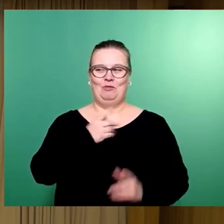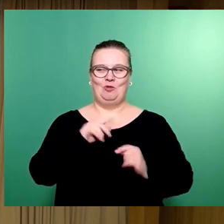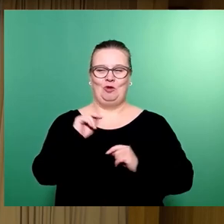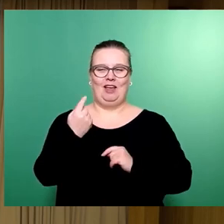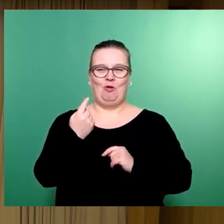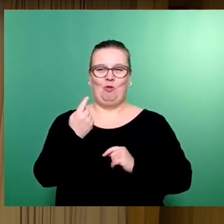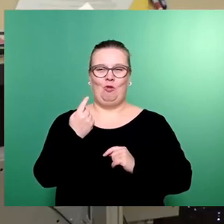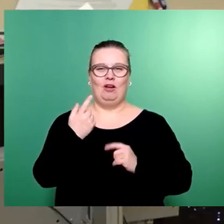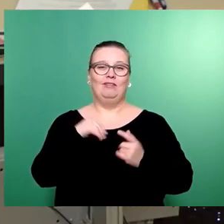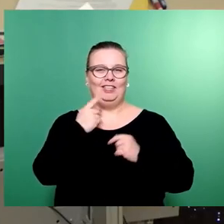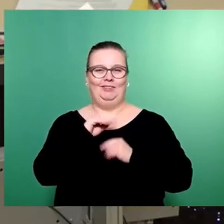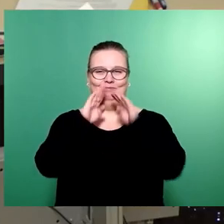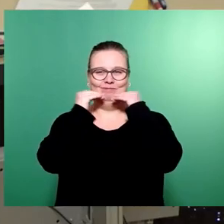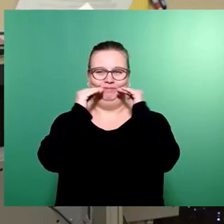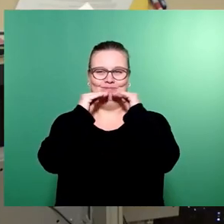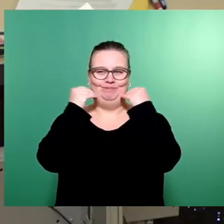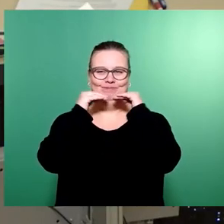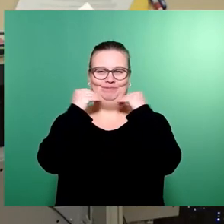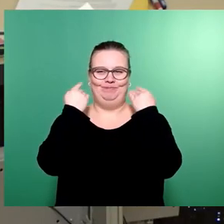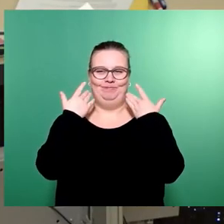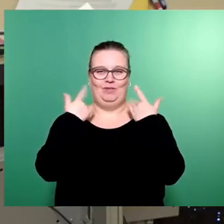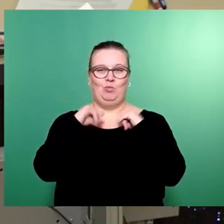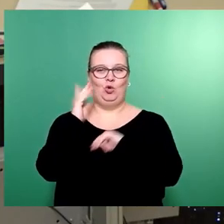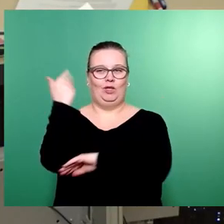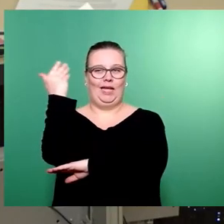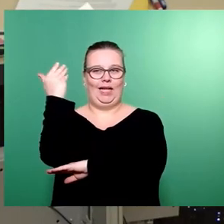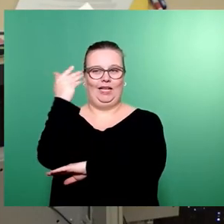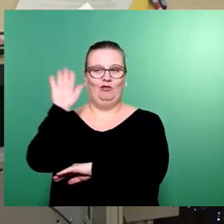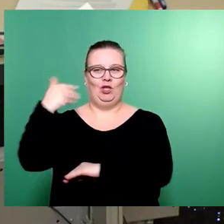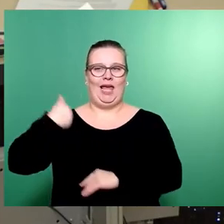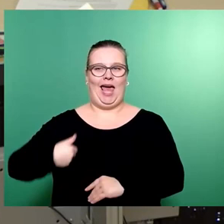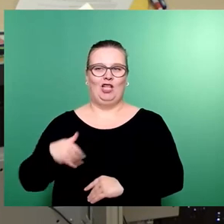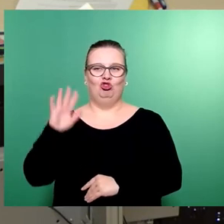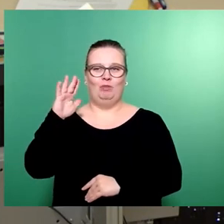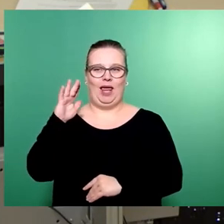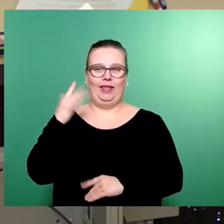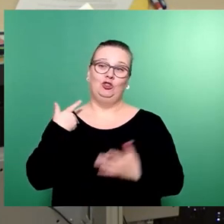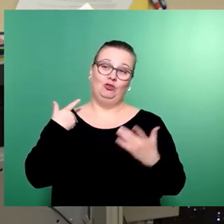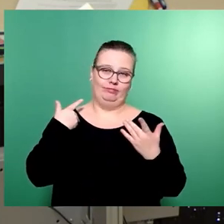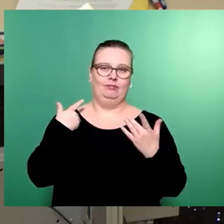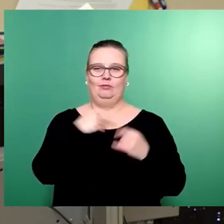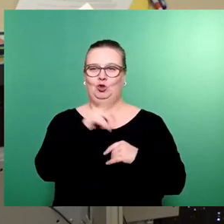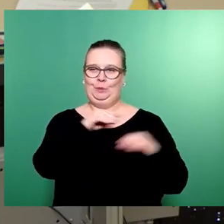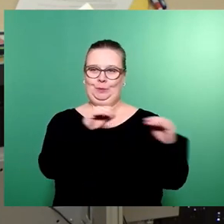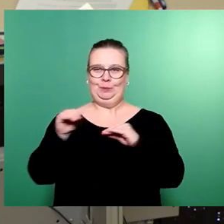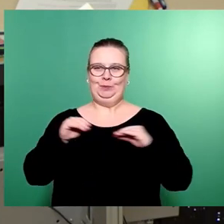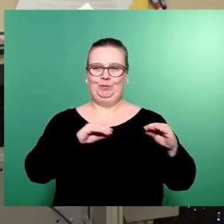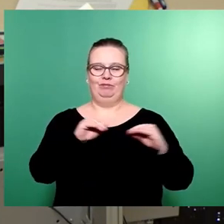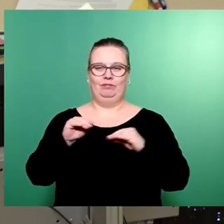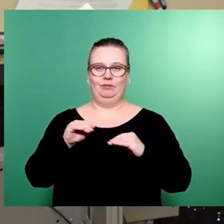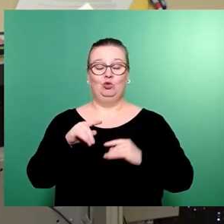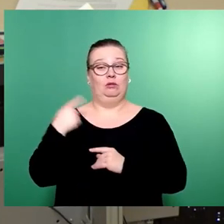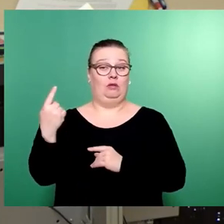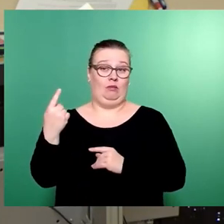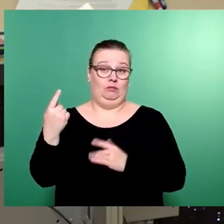das Schmunzeln und Lächeln über die Reden von Herrn Schmelig waren ja nicht zu überhören. Den Spruch hat er selber